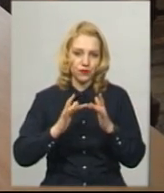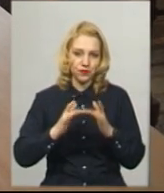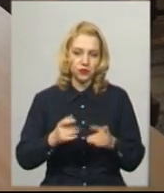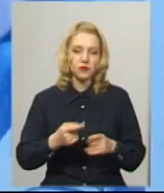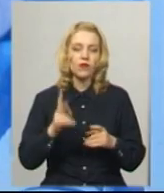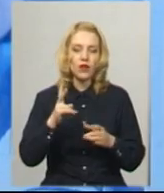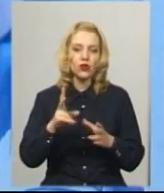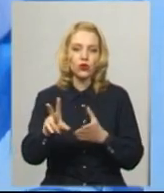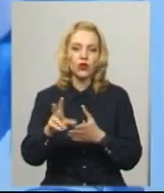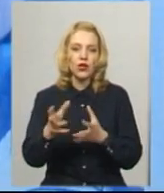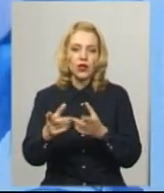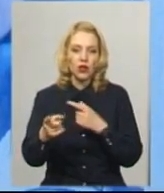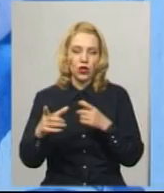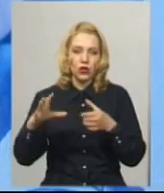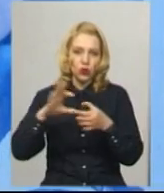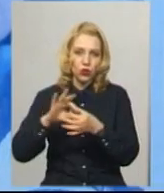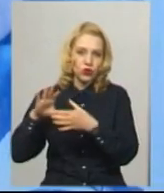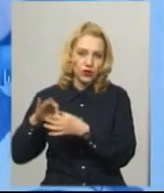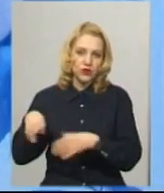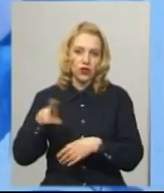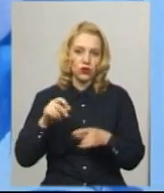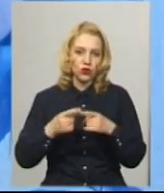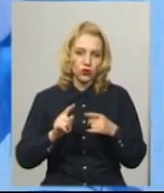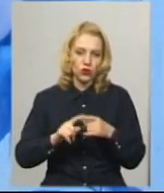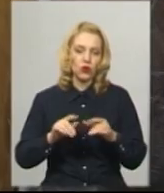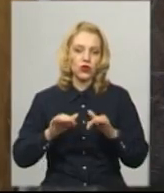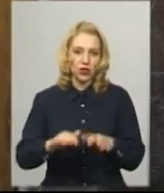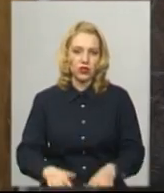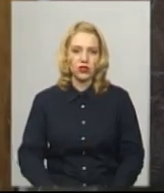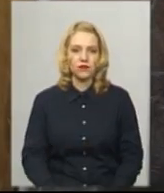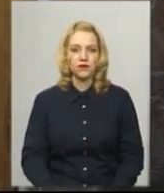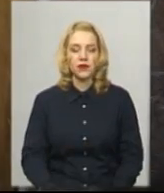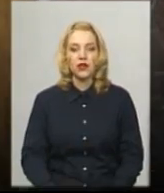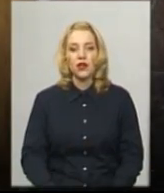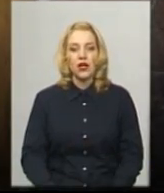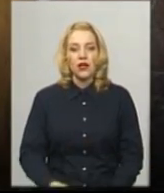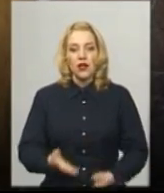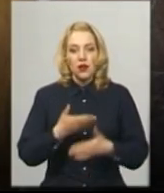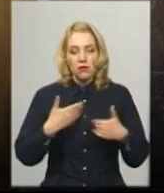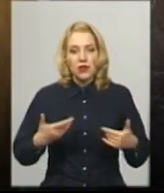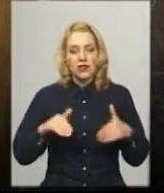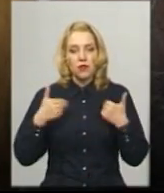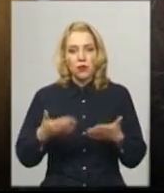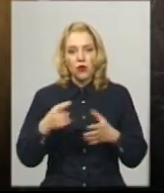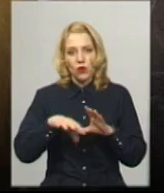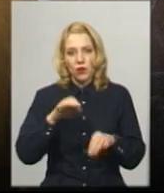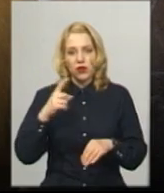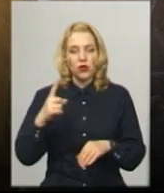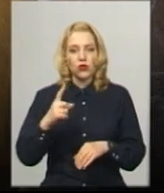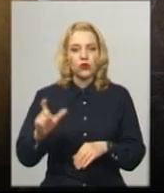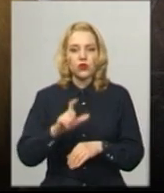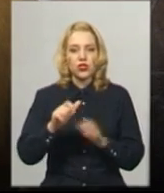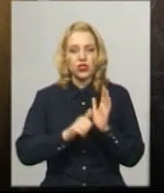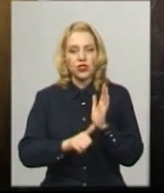вдома», який хмельницькі музейники підхопили у своїх колег з Пінчук-арт-центру. Ми запропонували обрати одну із 60